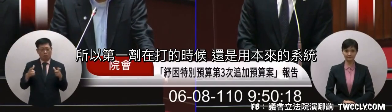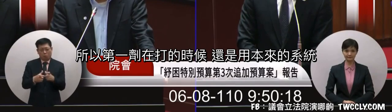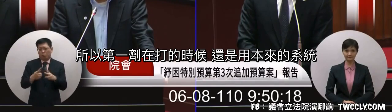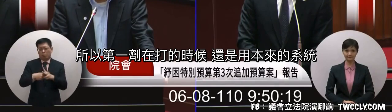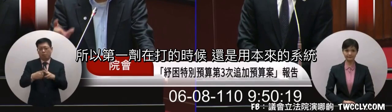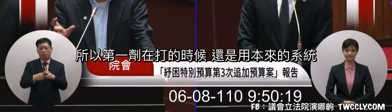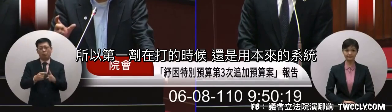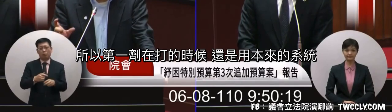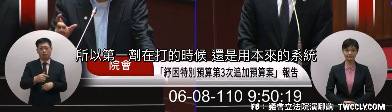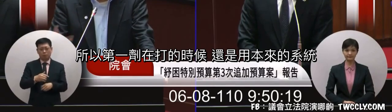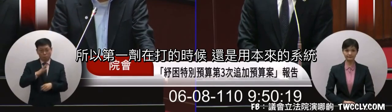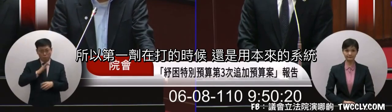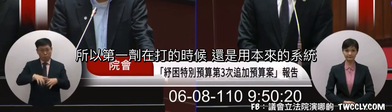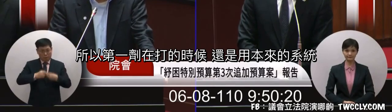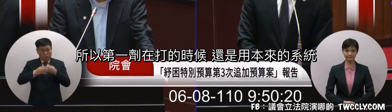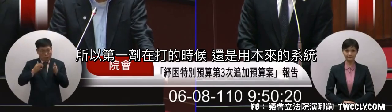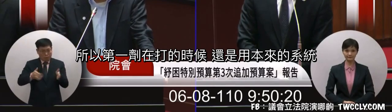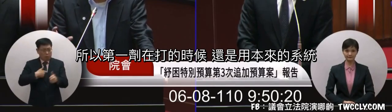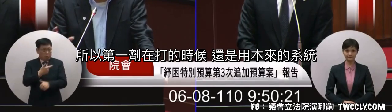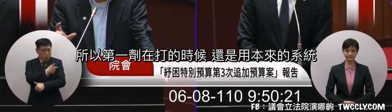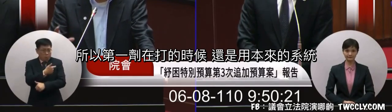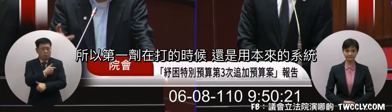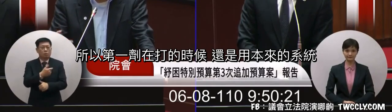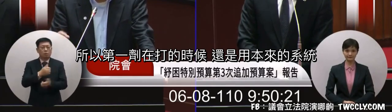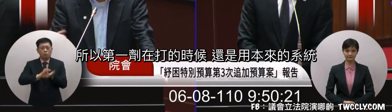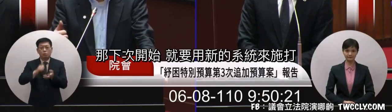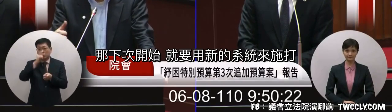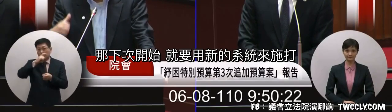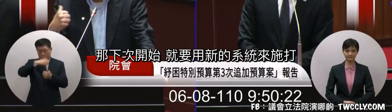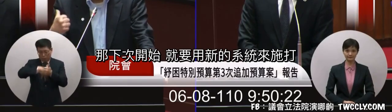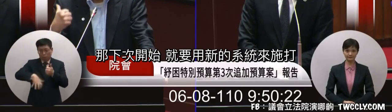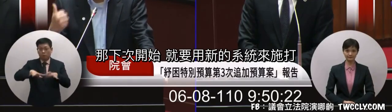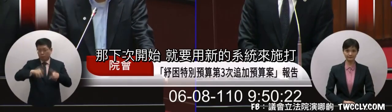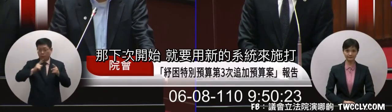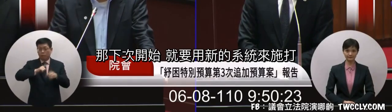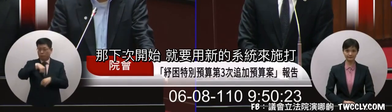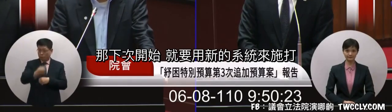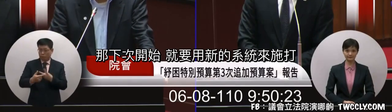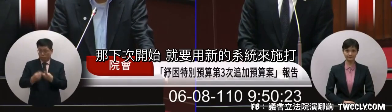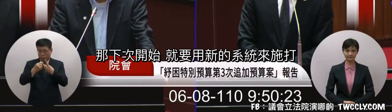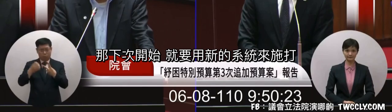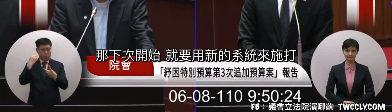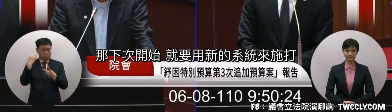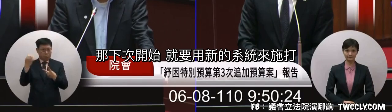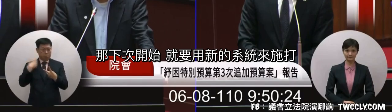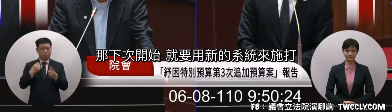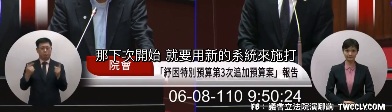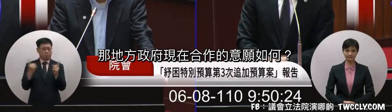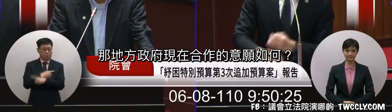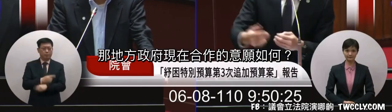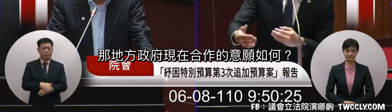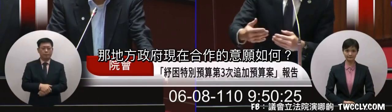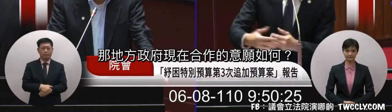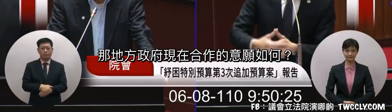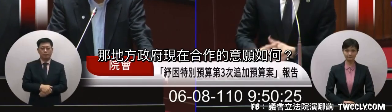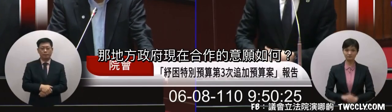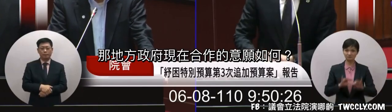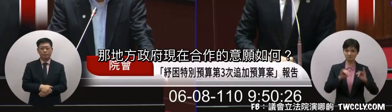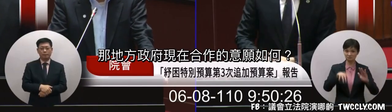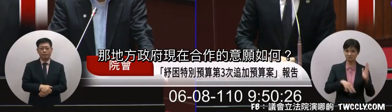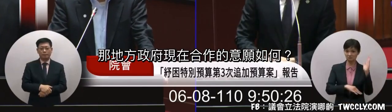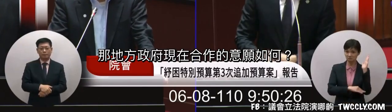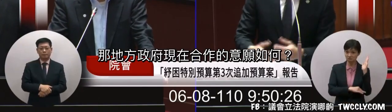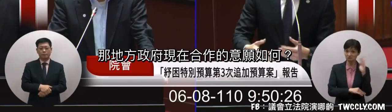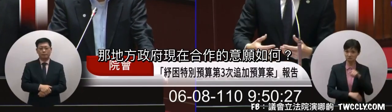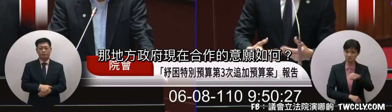所以這個第一期在住的時候是用本來的系統後來開始就要用新的系統來做政府現在